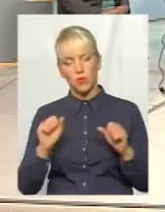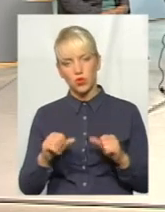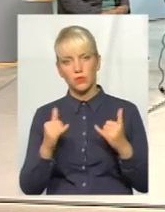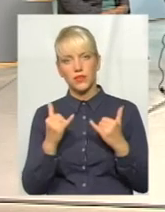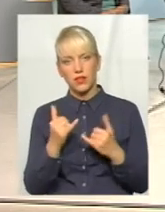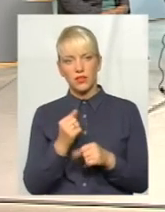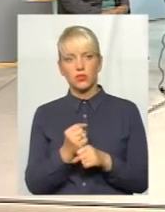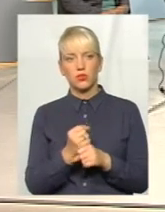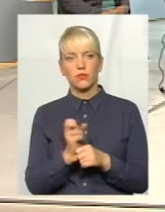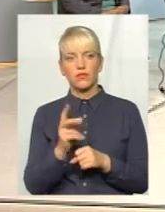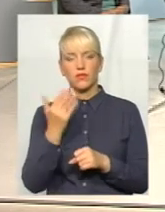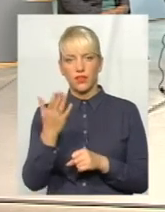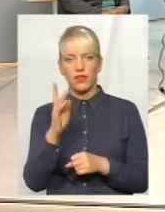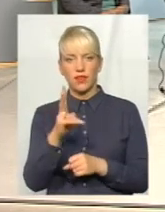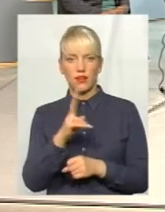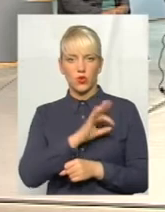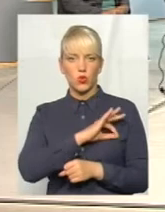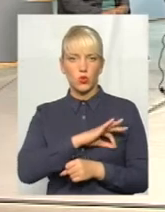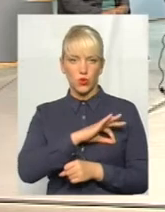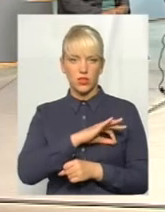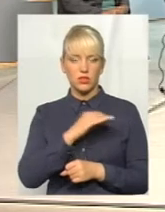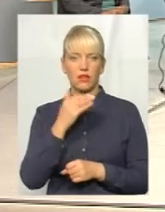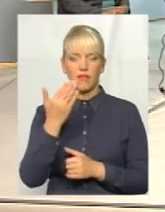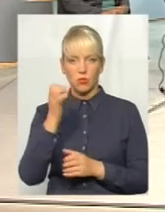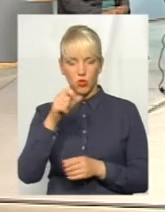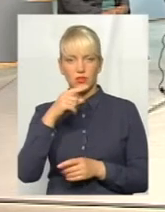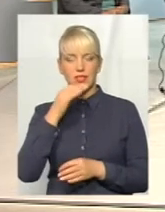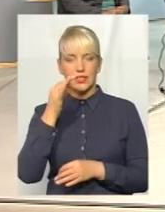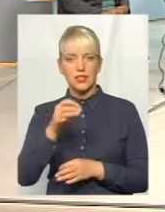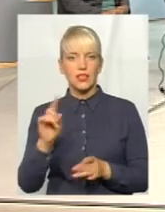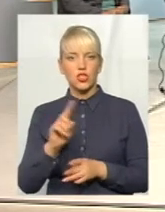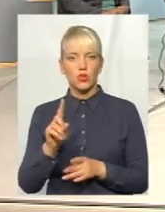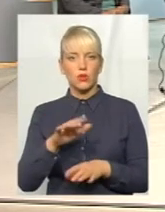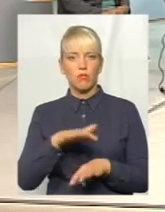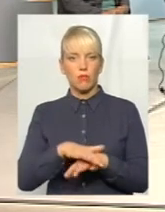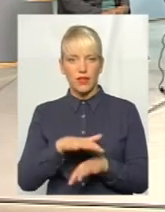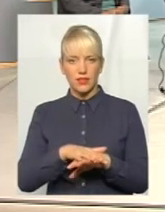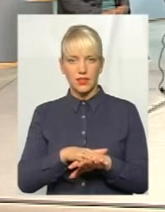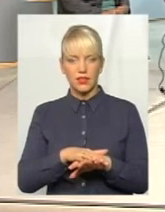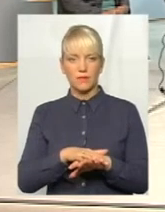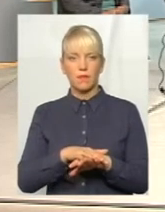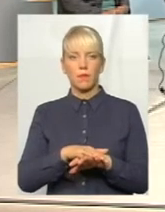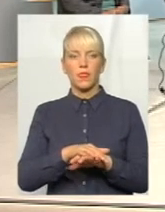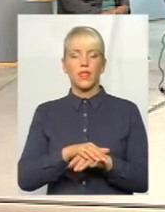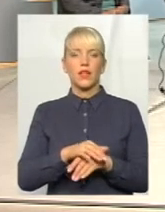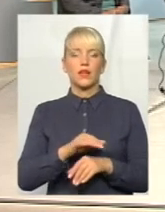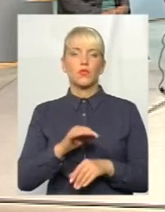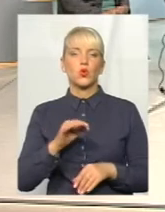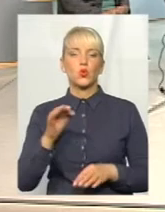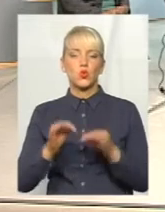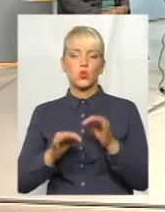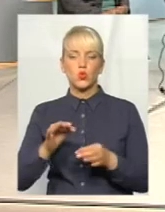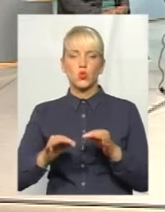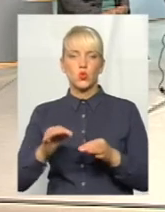ви як юрист, можете сказати, що банк і юрист, суддя пані Інна Федорук